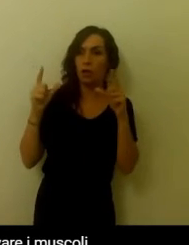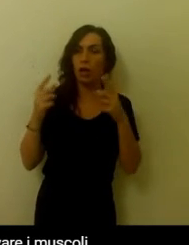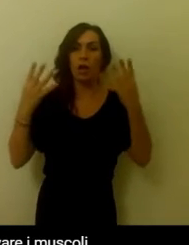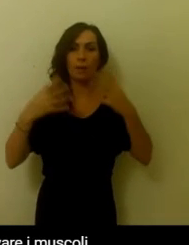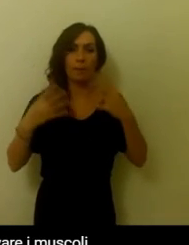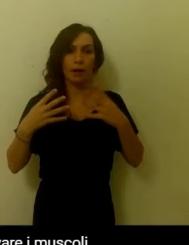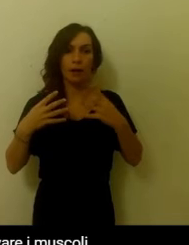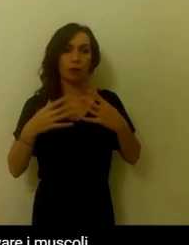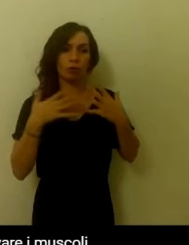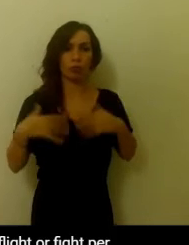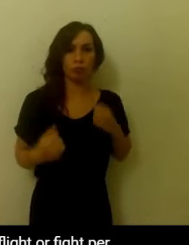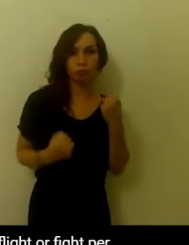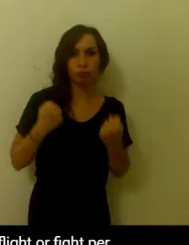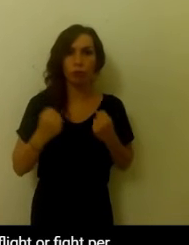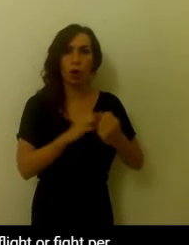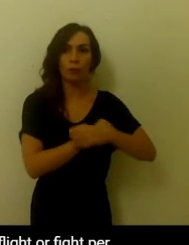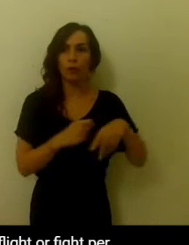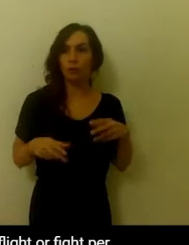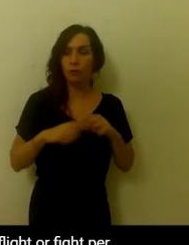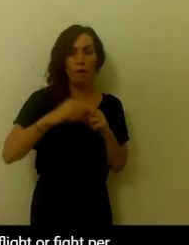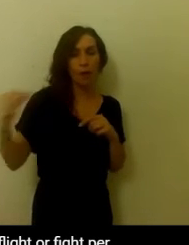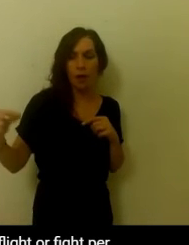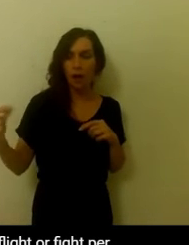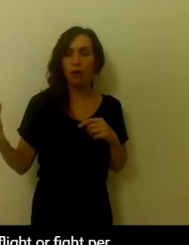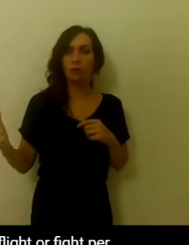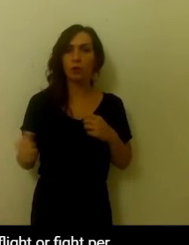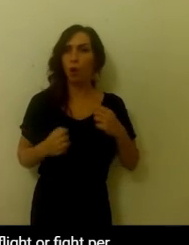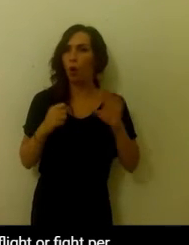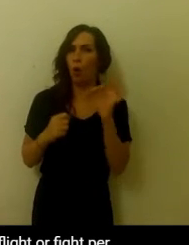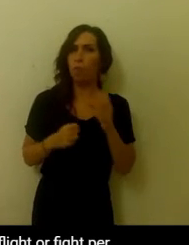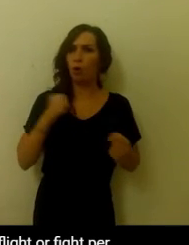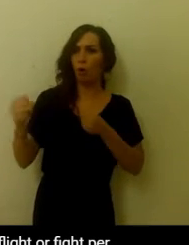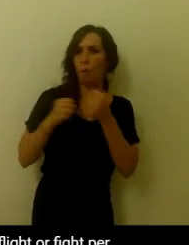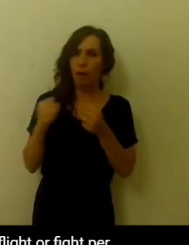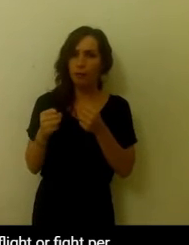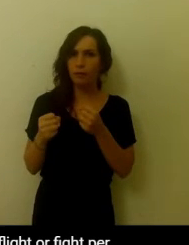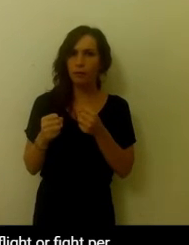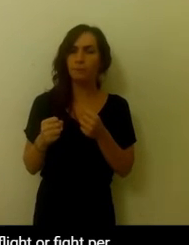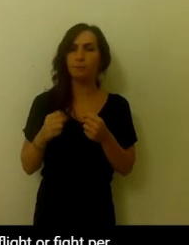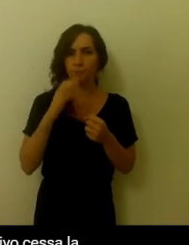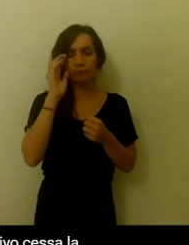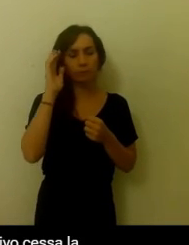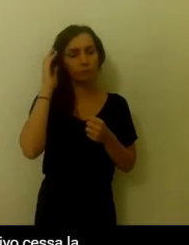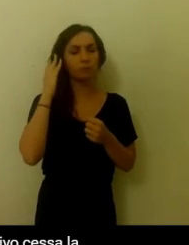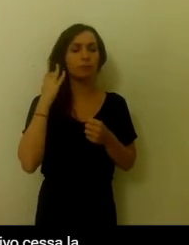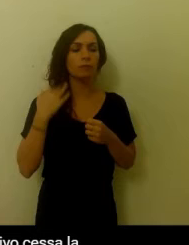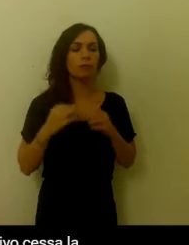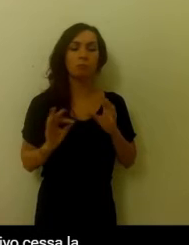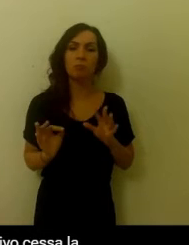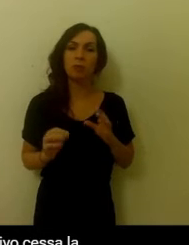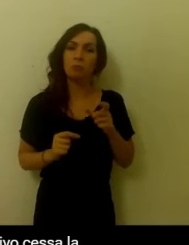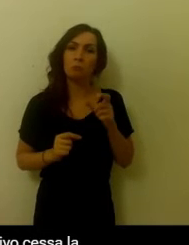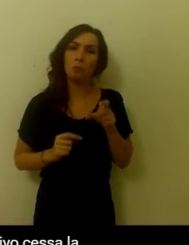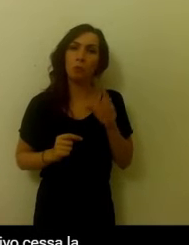si attiva per poter attivare i muscoli, scappare, scappare o combattere il meccanismo fight or flight e proteggere l'area.